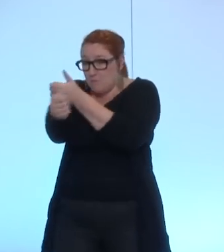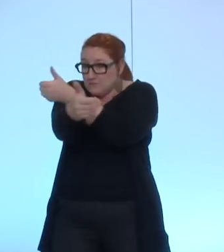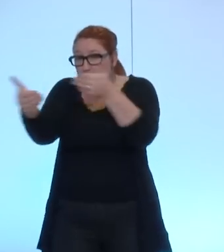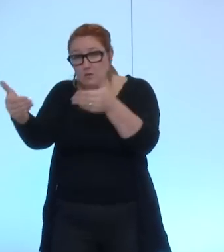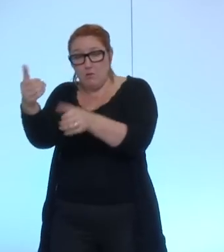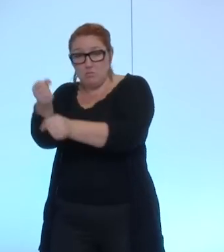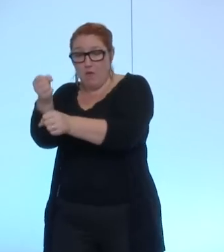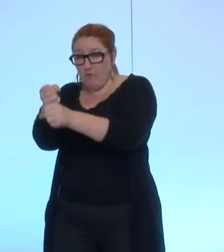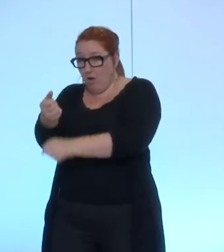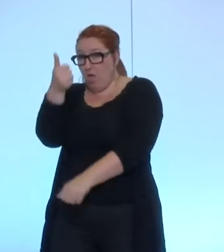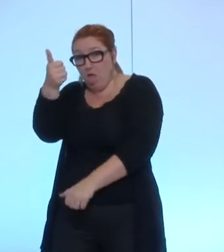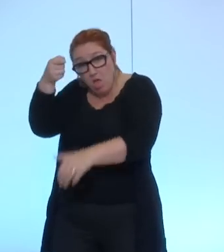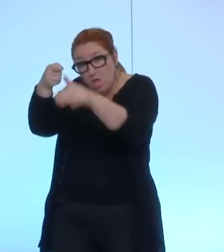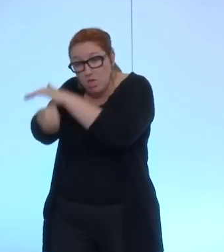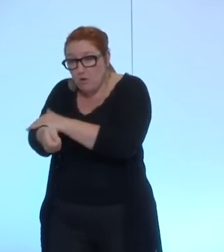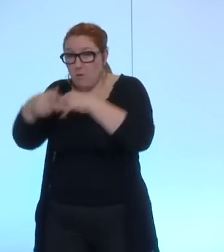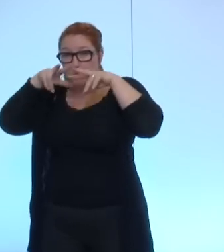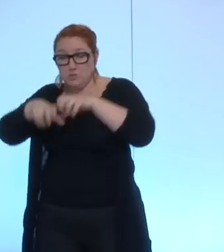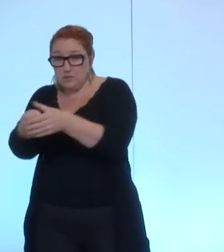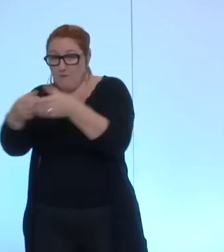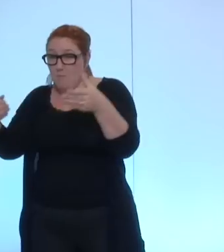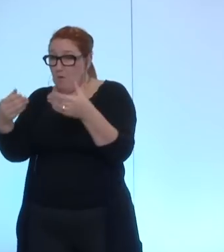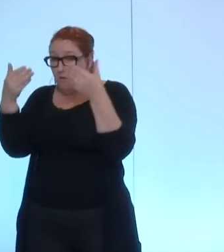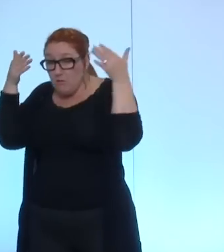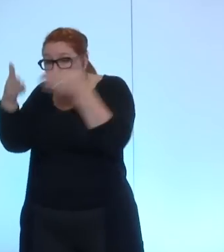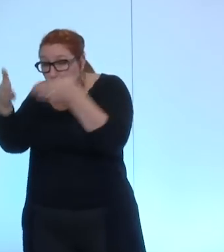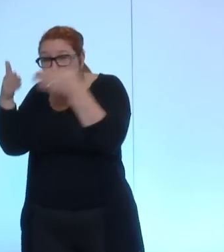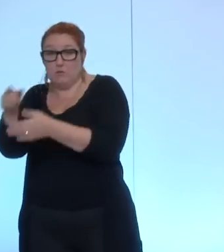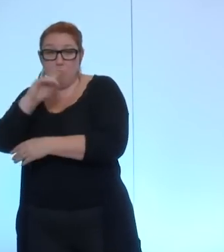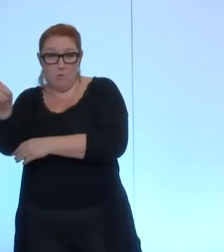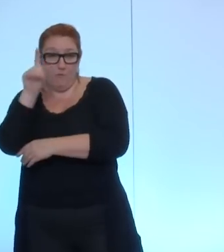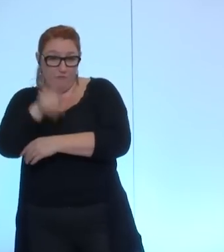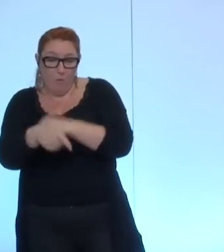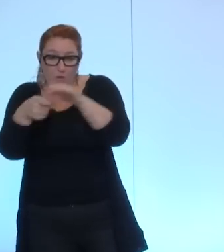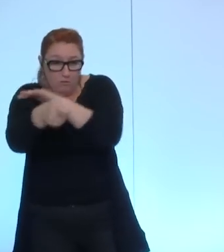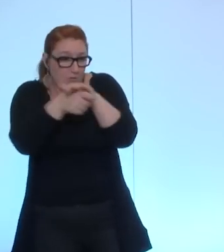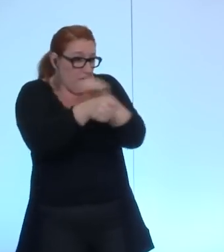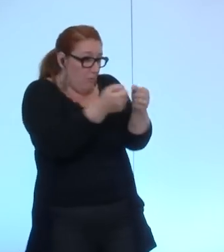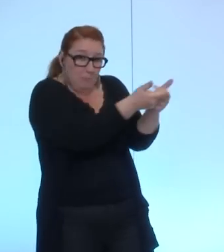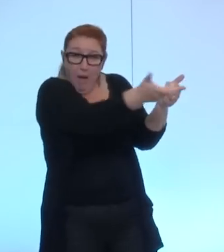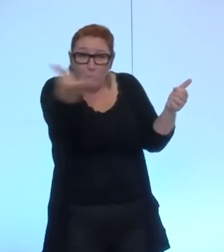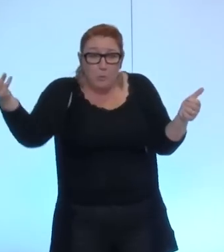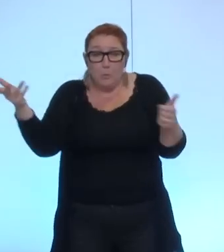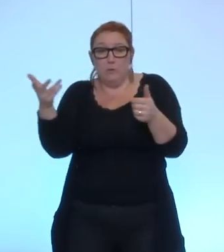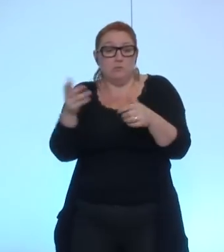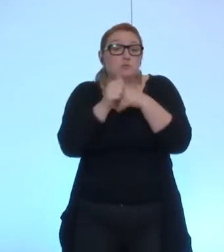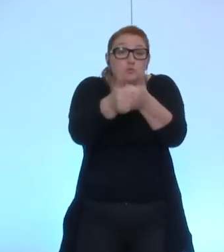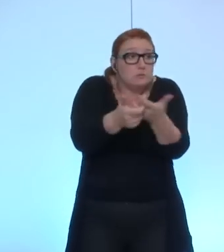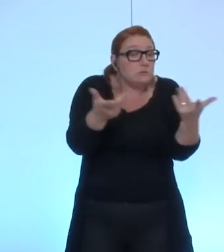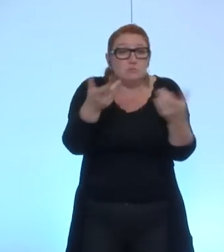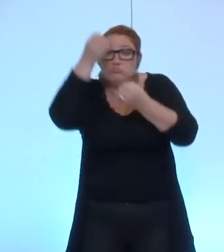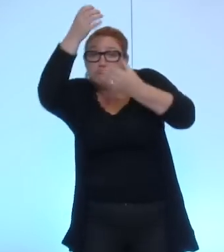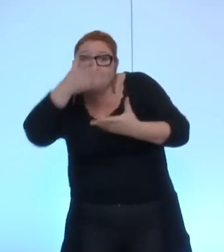'activité, de recherche et développement et d'envelopment, mais partout où il y a des opportunités. Minalogique, d'ailleurs, le fait.